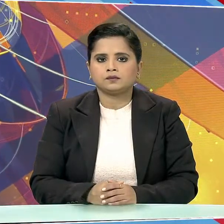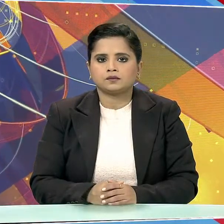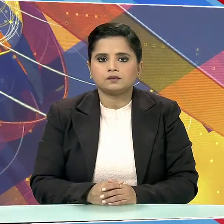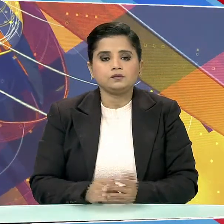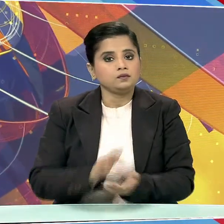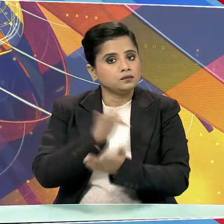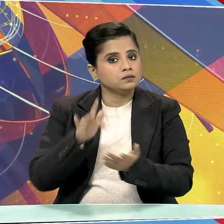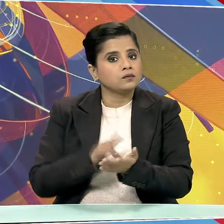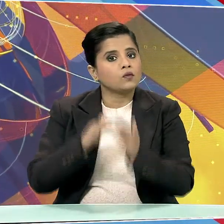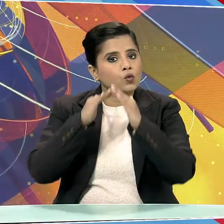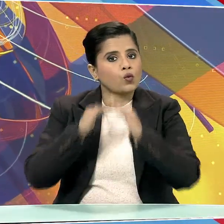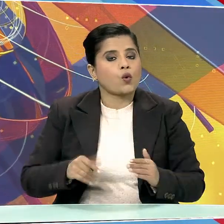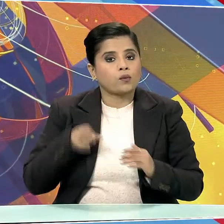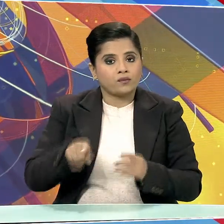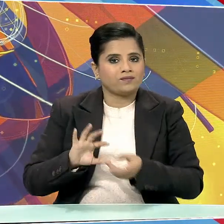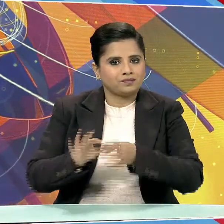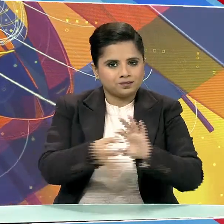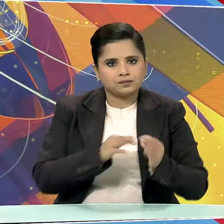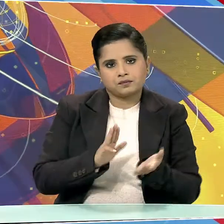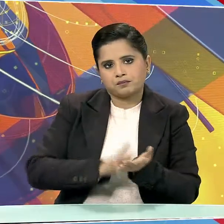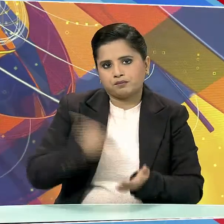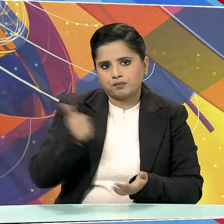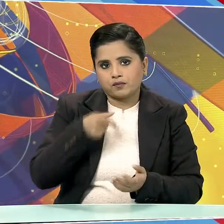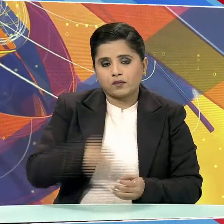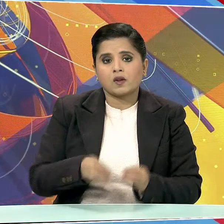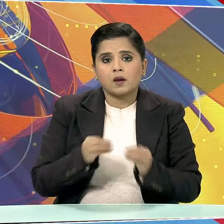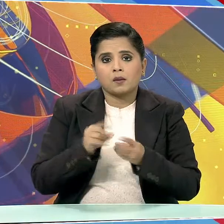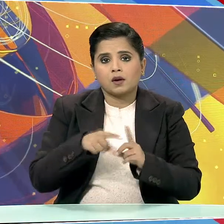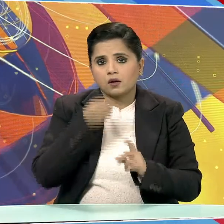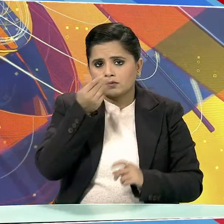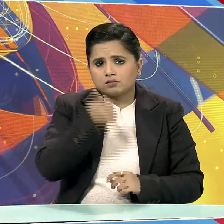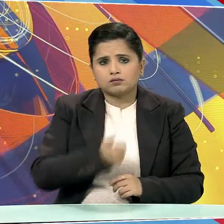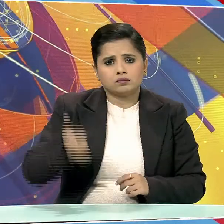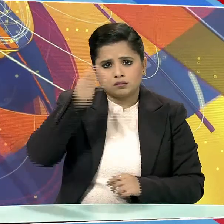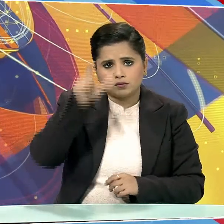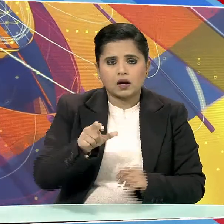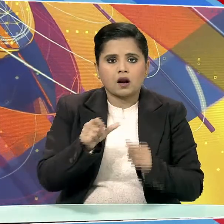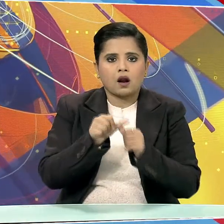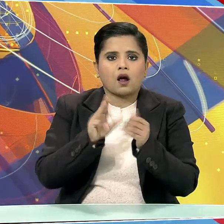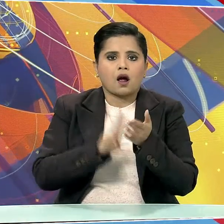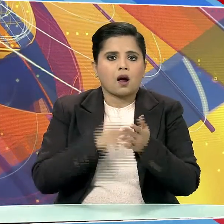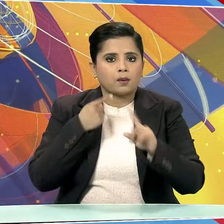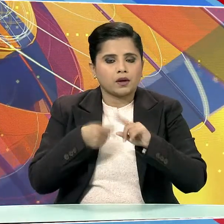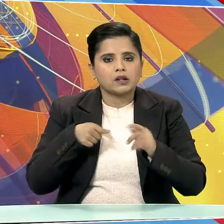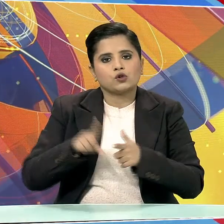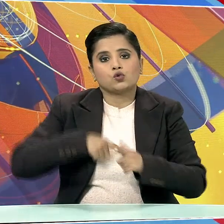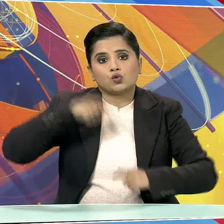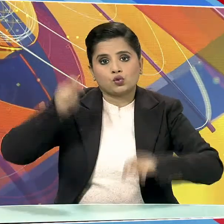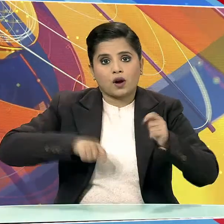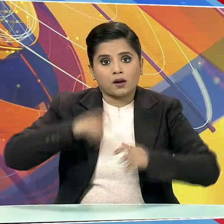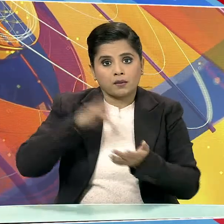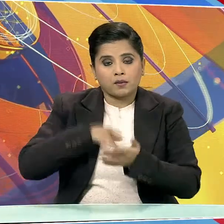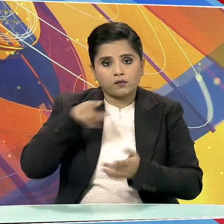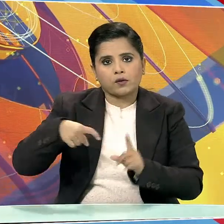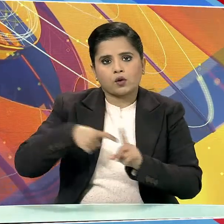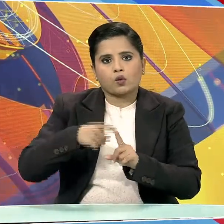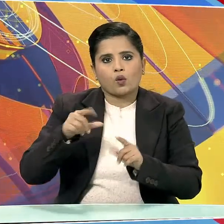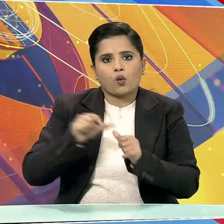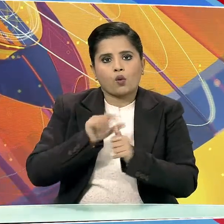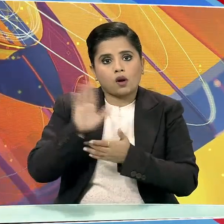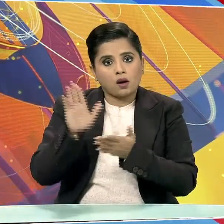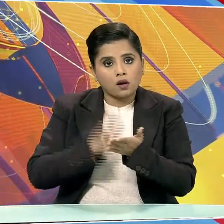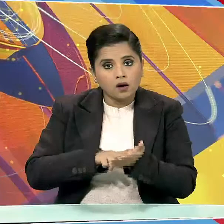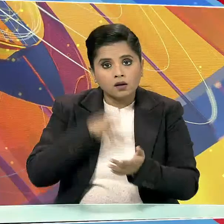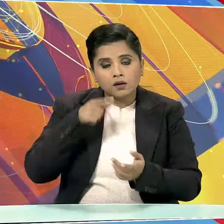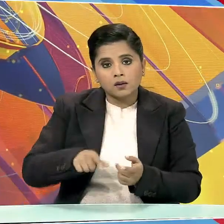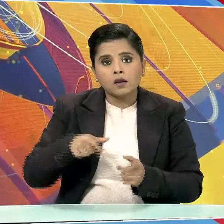केंद्री ग्रह एवं सहकारता मंत्री और भाचपा के वरिष्ट नेता अमिश्याह ने आज जारकन के कोलहान प्रमंडल से